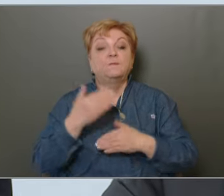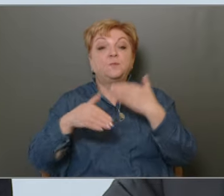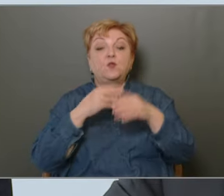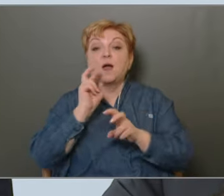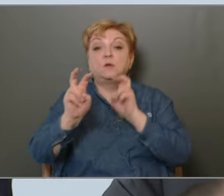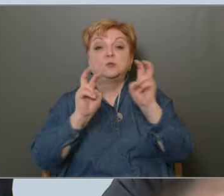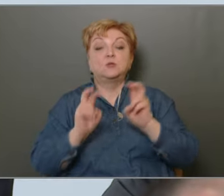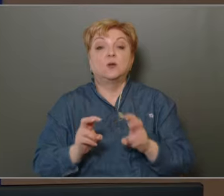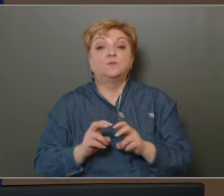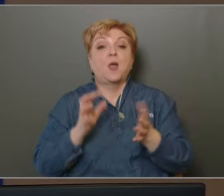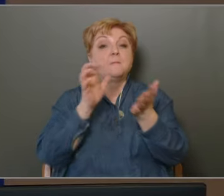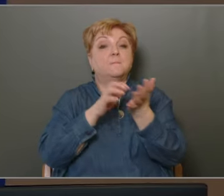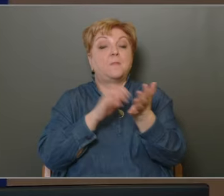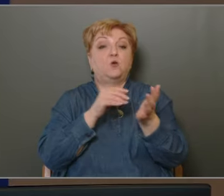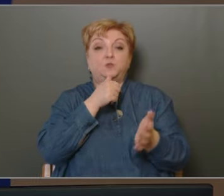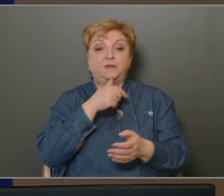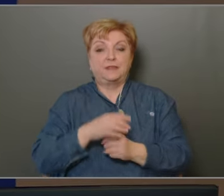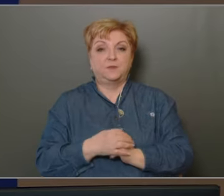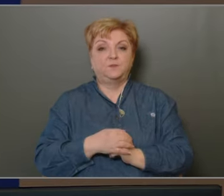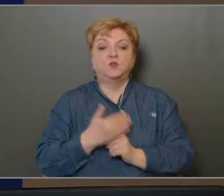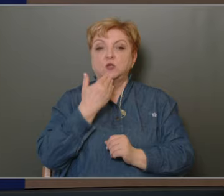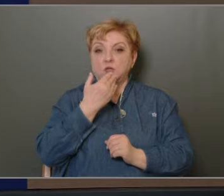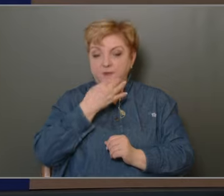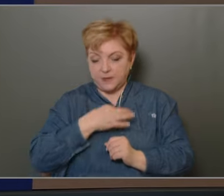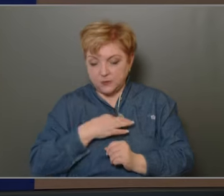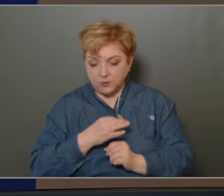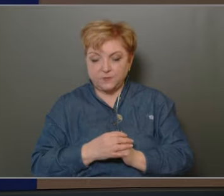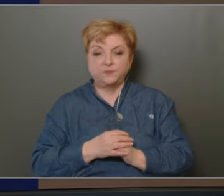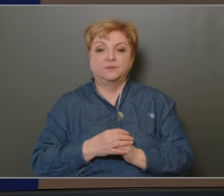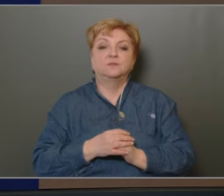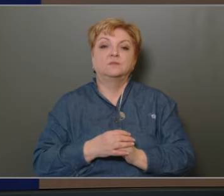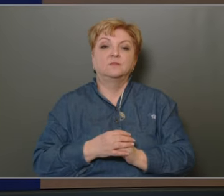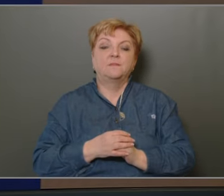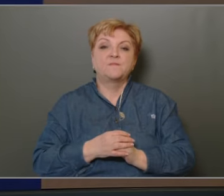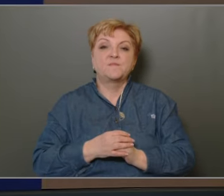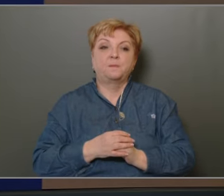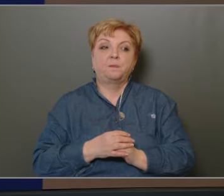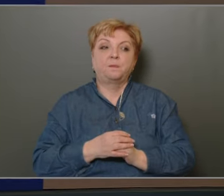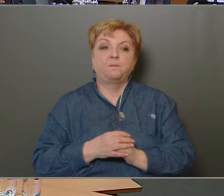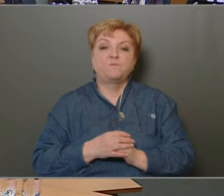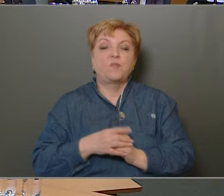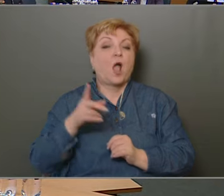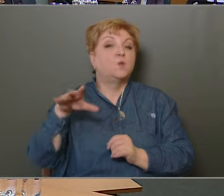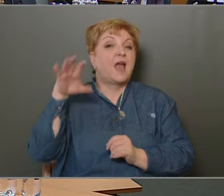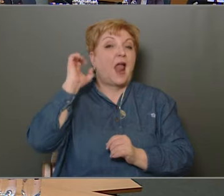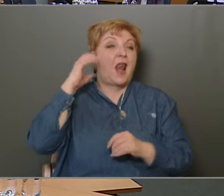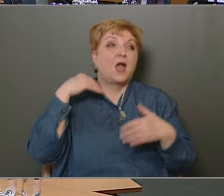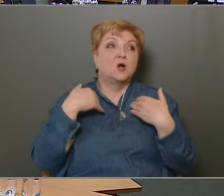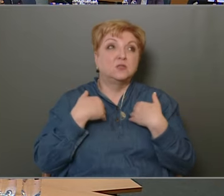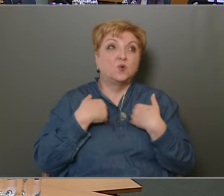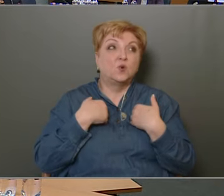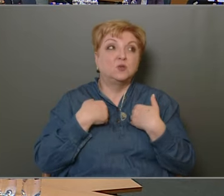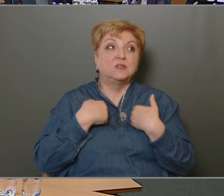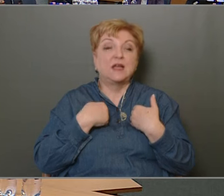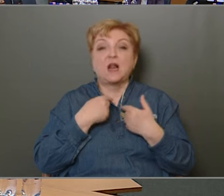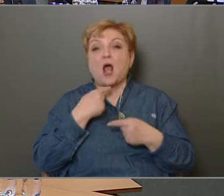További hozzászólás. Magos Péternek adom meg a szó. Köszönöm szépen a szót, polgármester úr. Ahogy elhangzott, én inkább